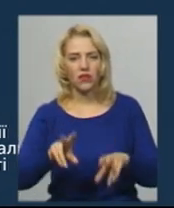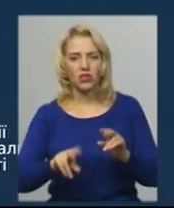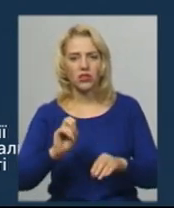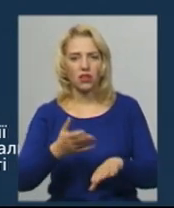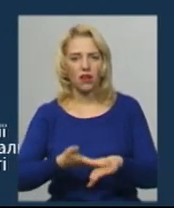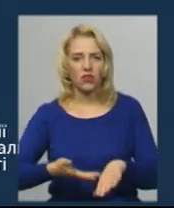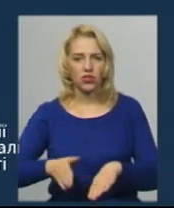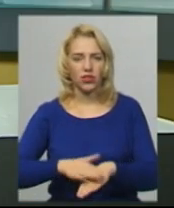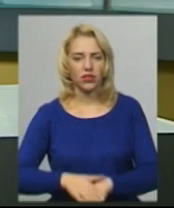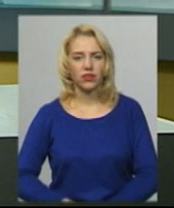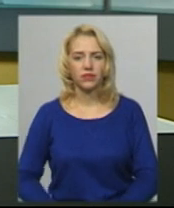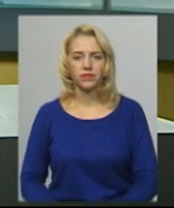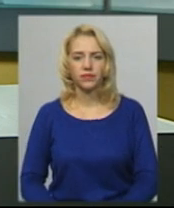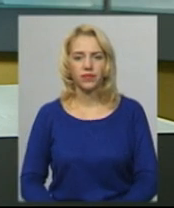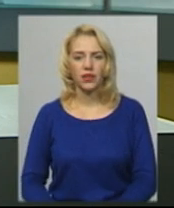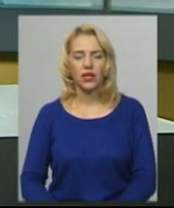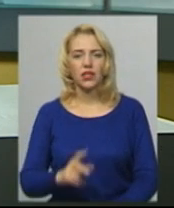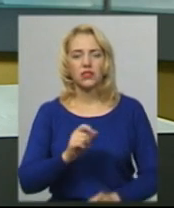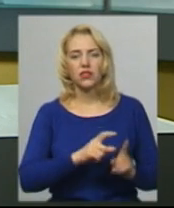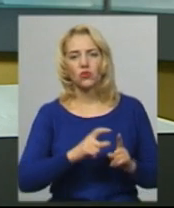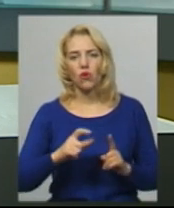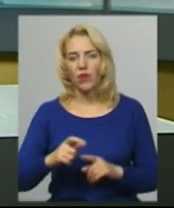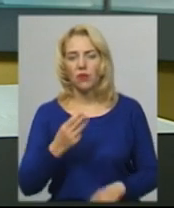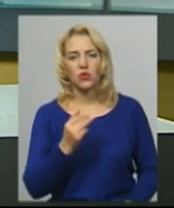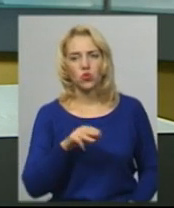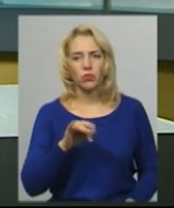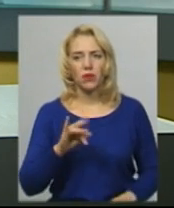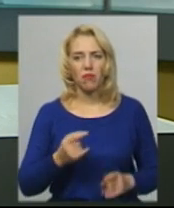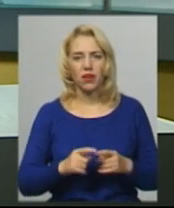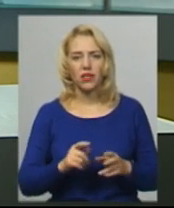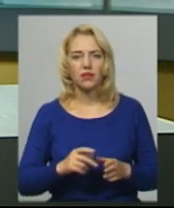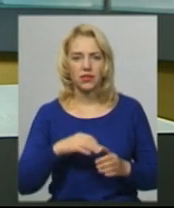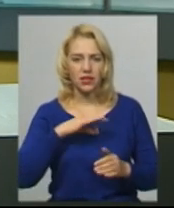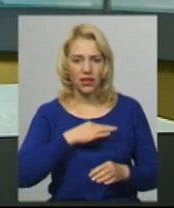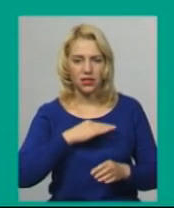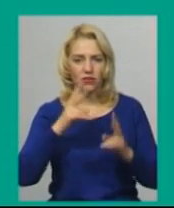важкий. За словами Катерини Шуприган, слідство триває.